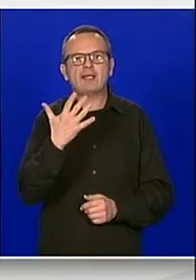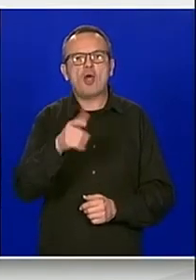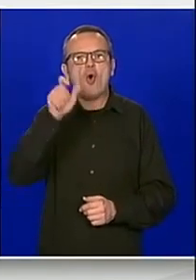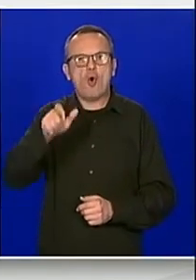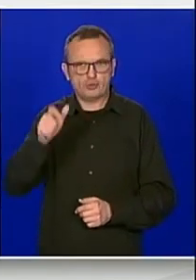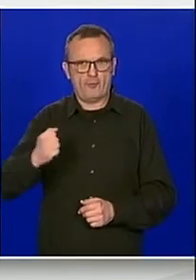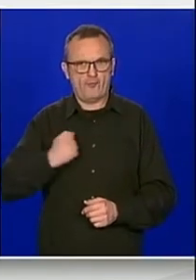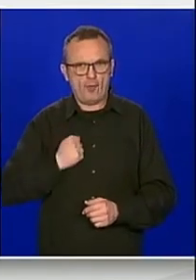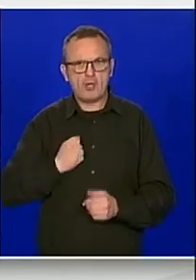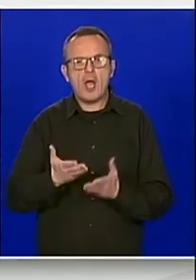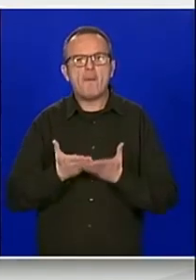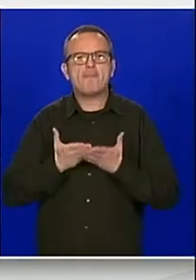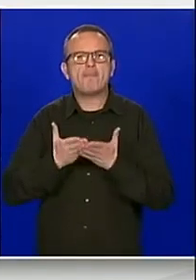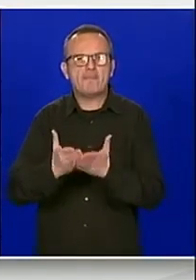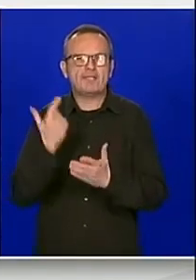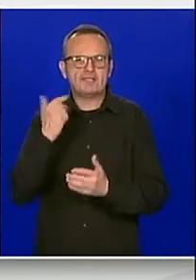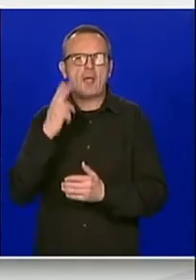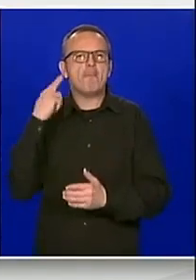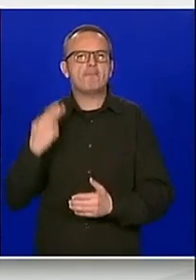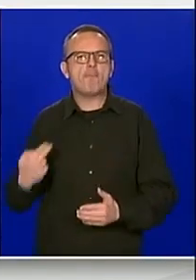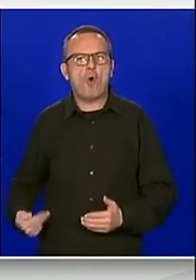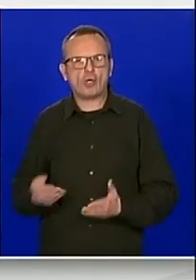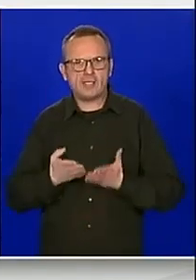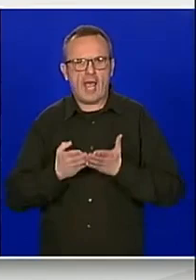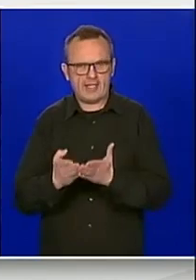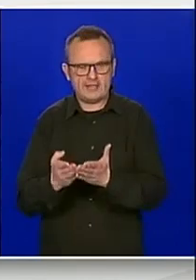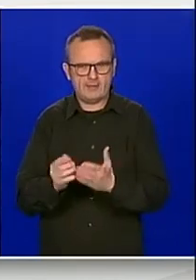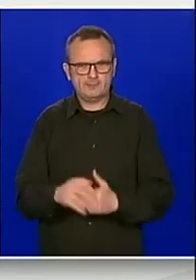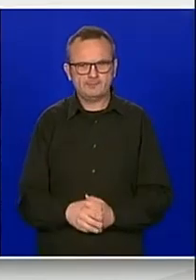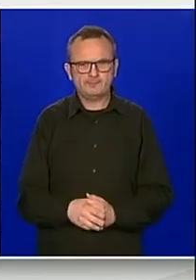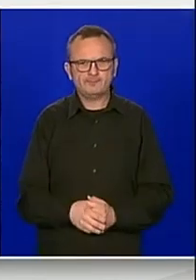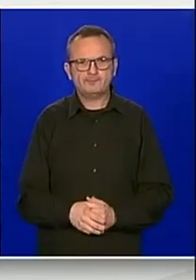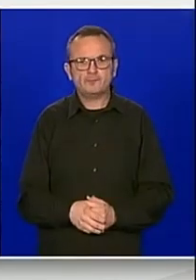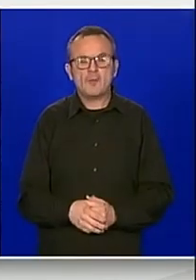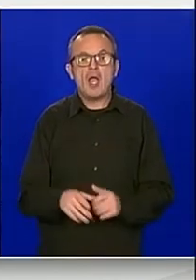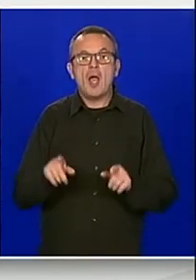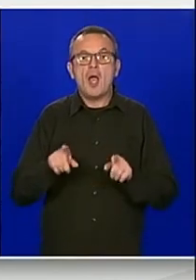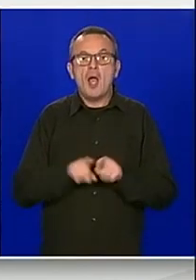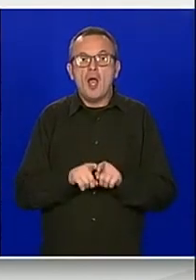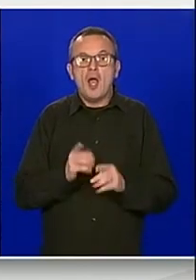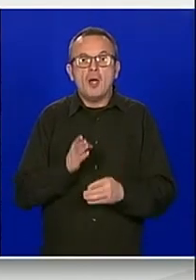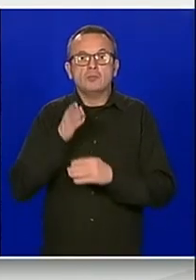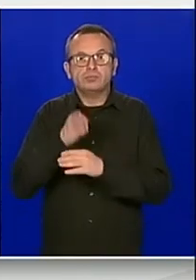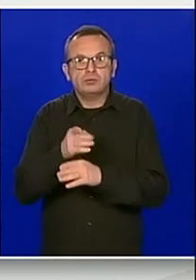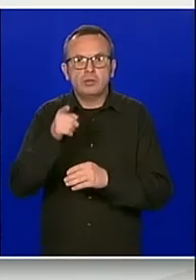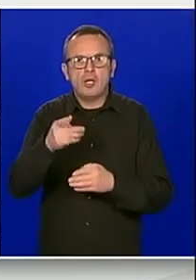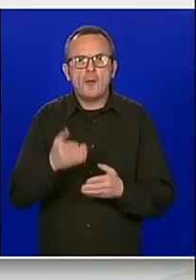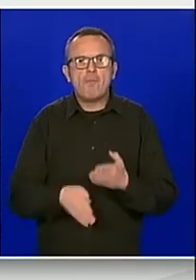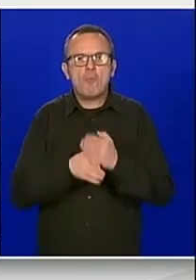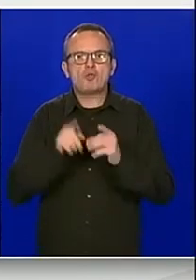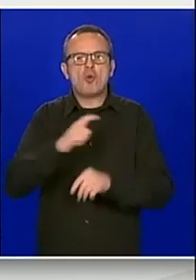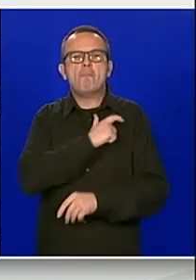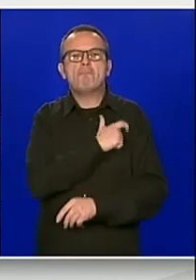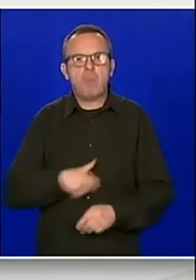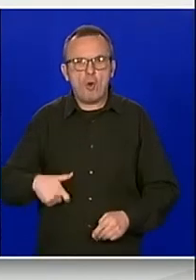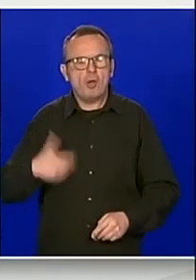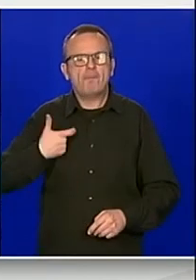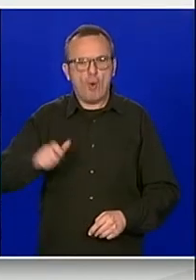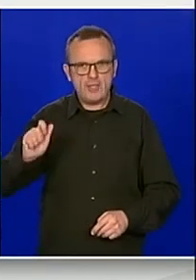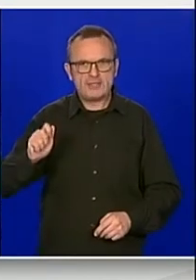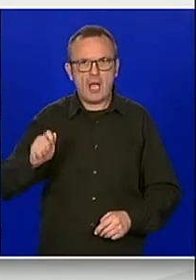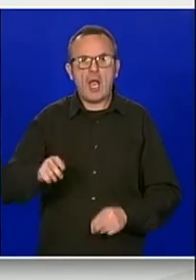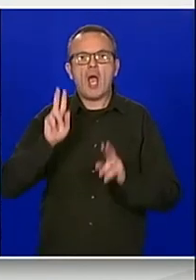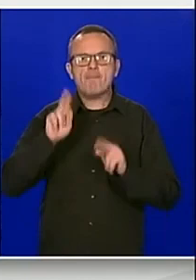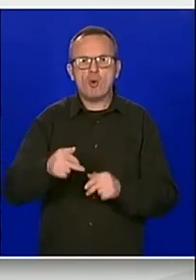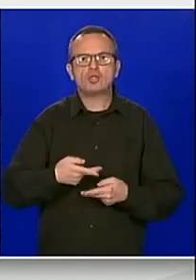ratne mornarice. Aktivnosti ojačane prednje prisutnosti u Poljskoj i pridlogi da se u 2021. godini može